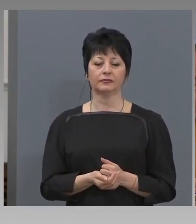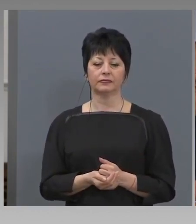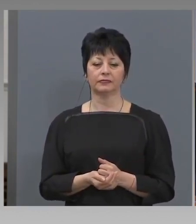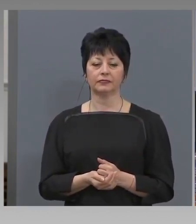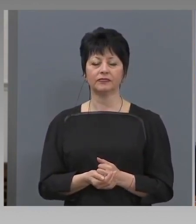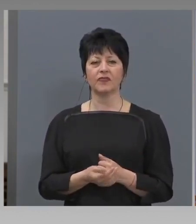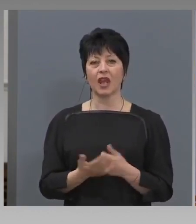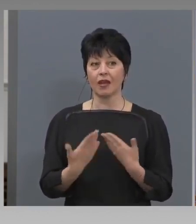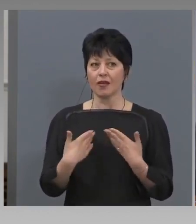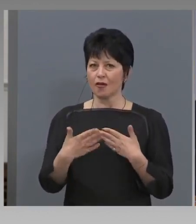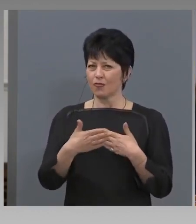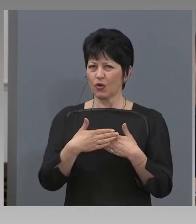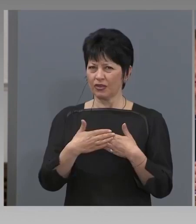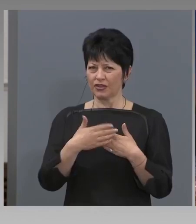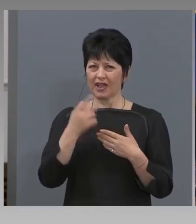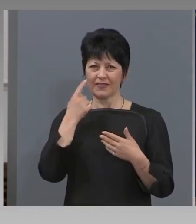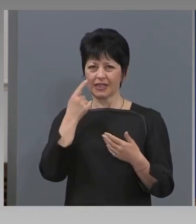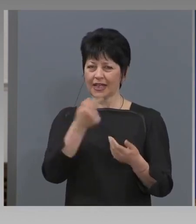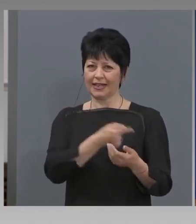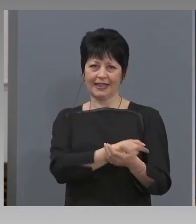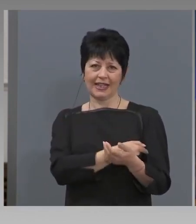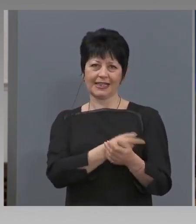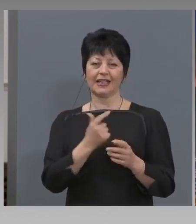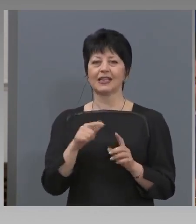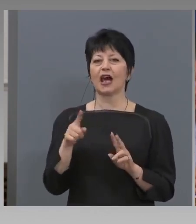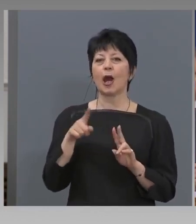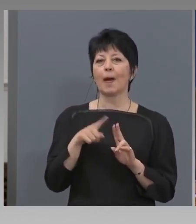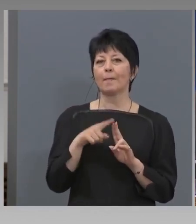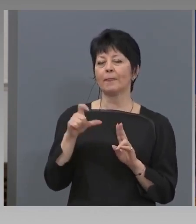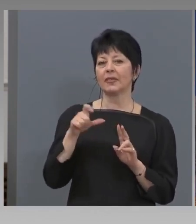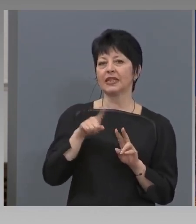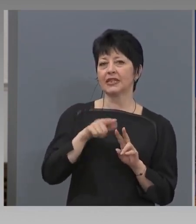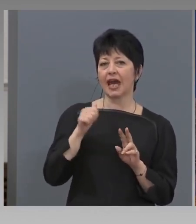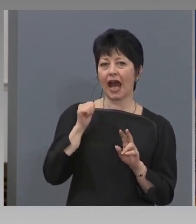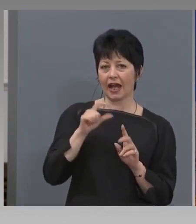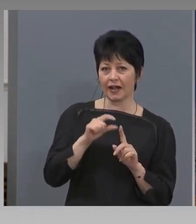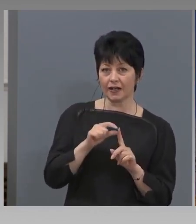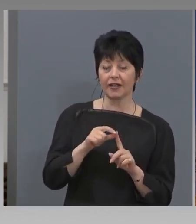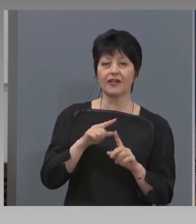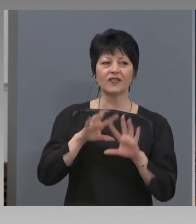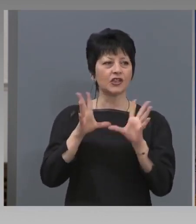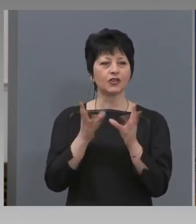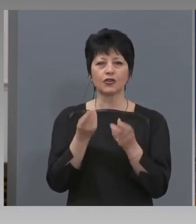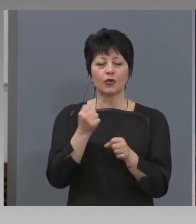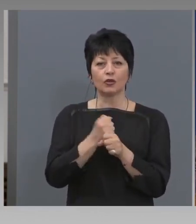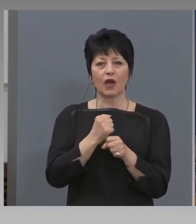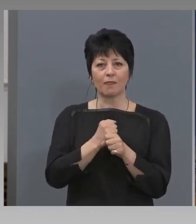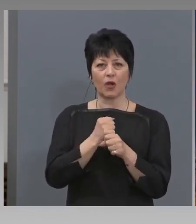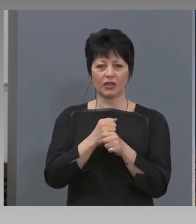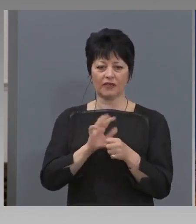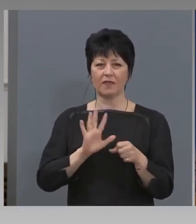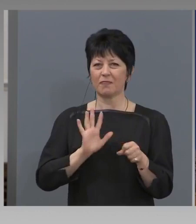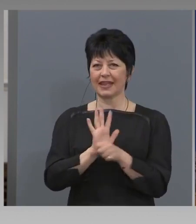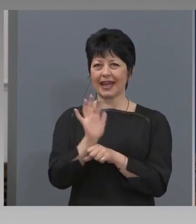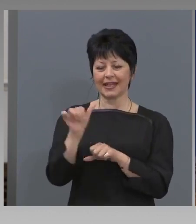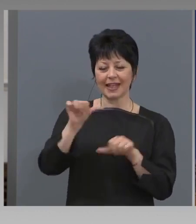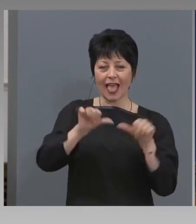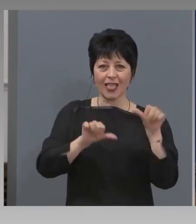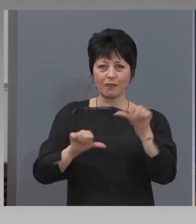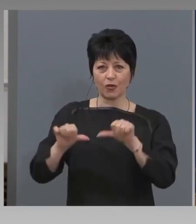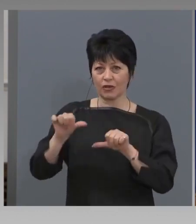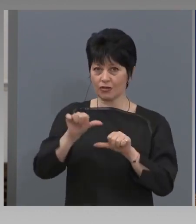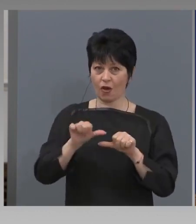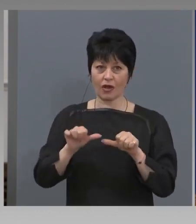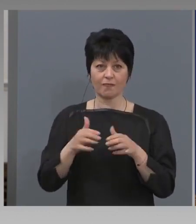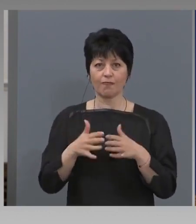По отношение к тестуването с ПСР, първо всички, които работим в тези 15 лаборатории, голяма част